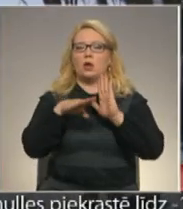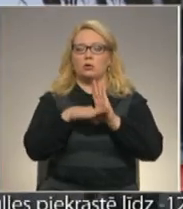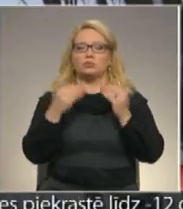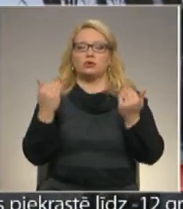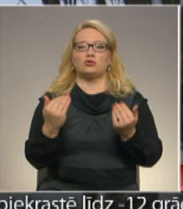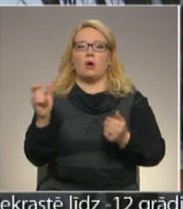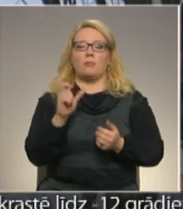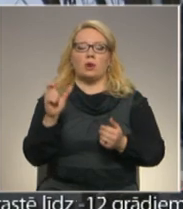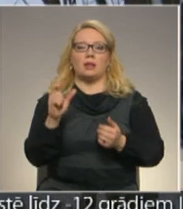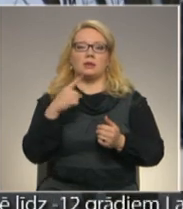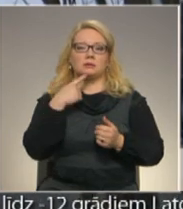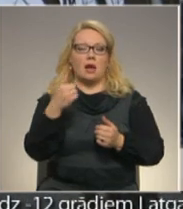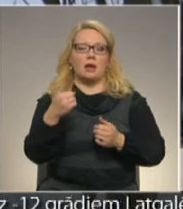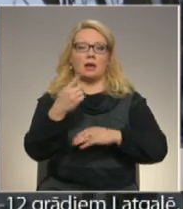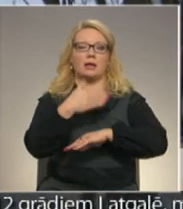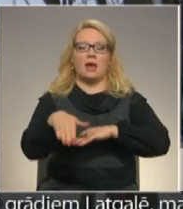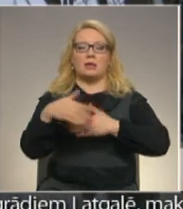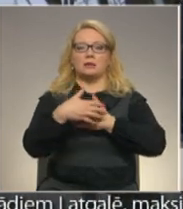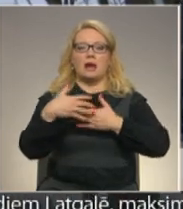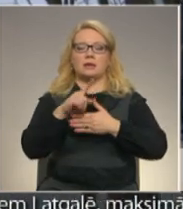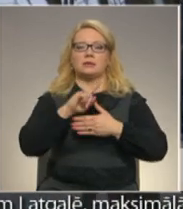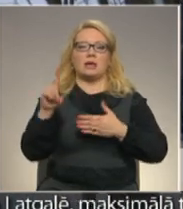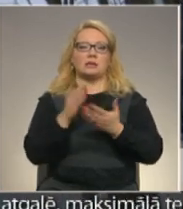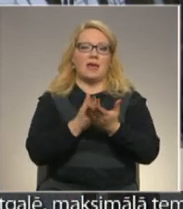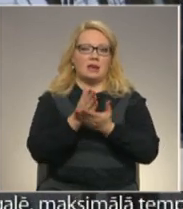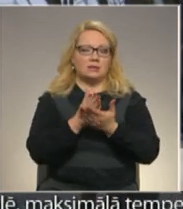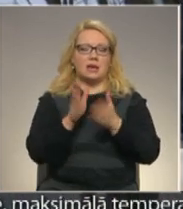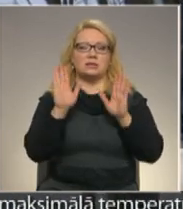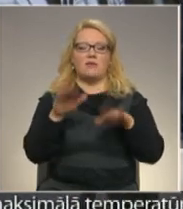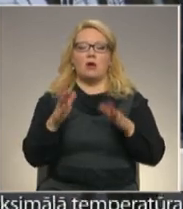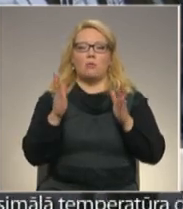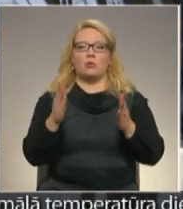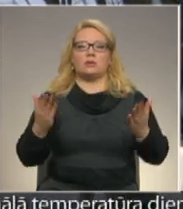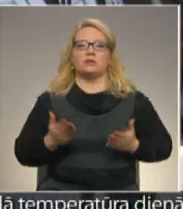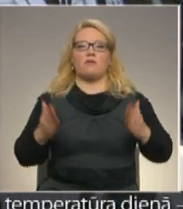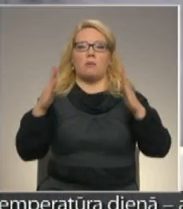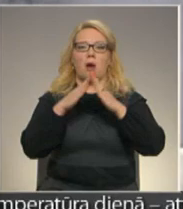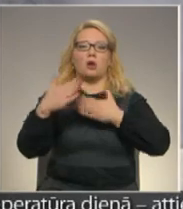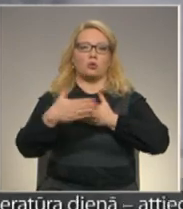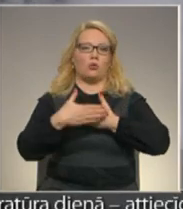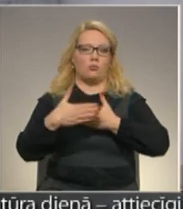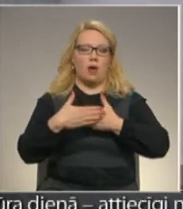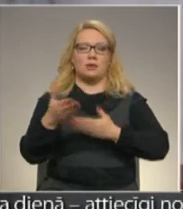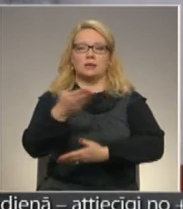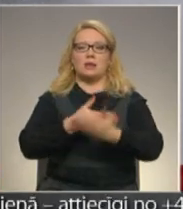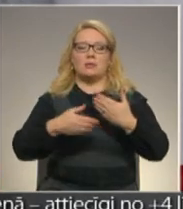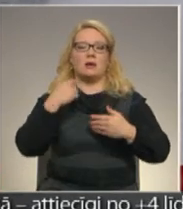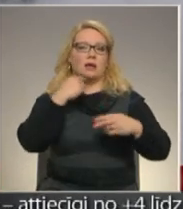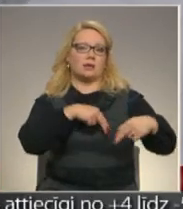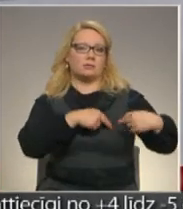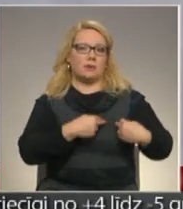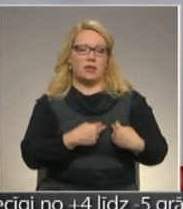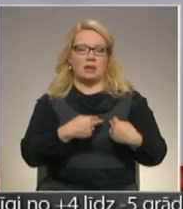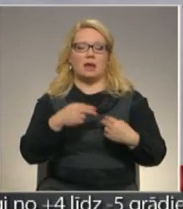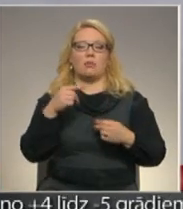tā ir šobrīd noformulējis, ka ja Ielas kaķītis ir sterilizēts, viņš drīkst uzturēties dzīvojumu maitūvumā. Sadarbībā Rīgas biedrībuša